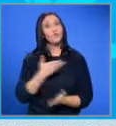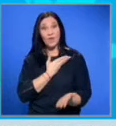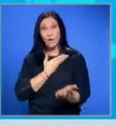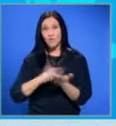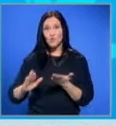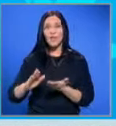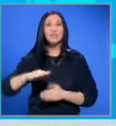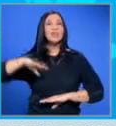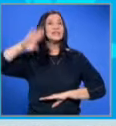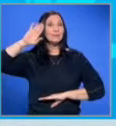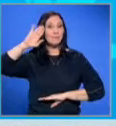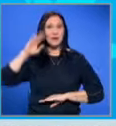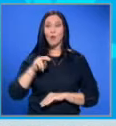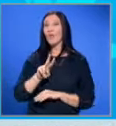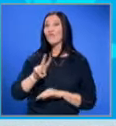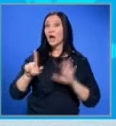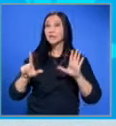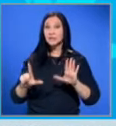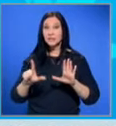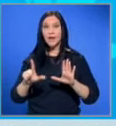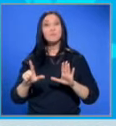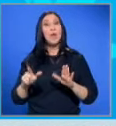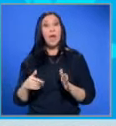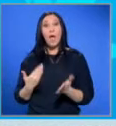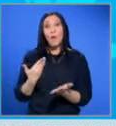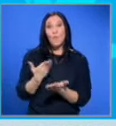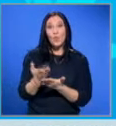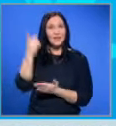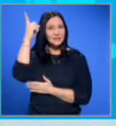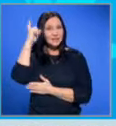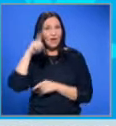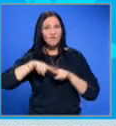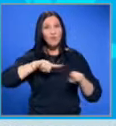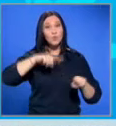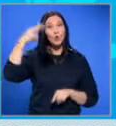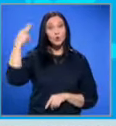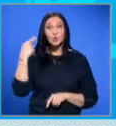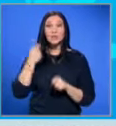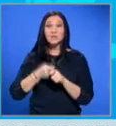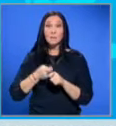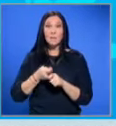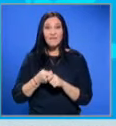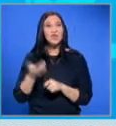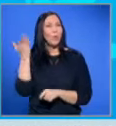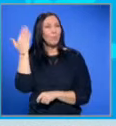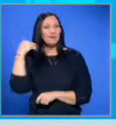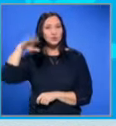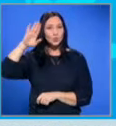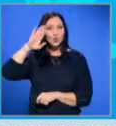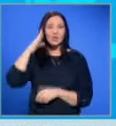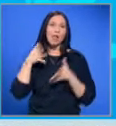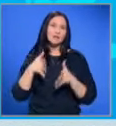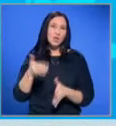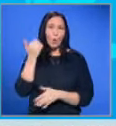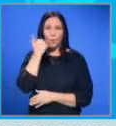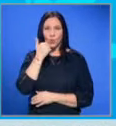уволнен дисциплинарно, а на 27 бил подаден сигнал в прокуратурата за извършените от бившия служител